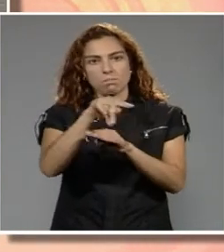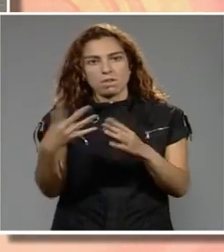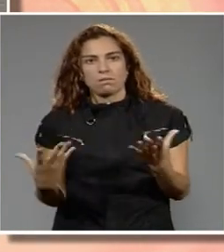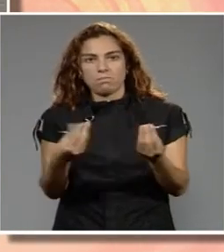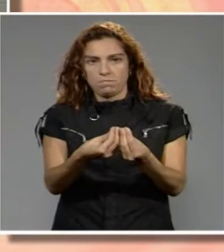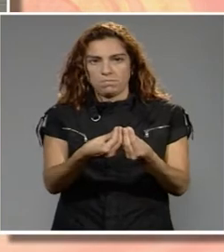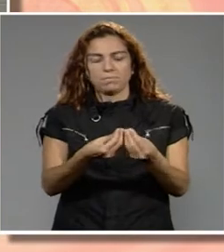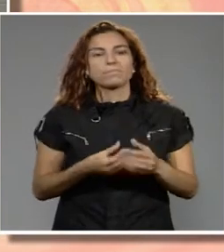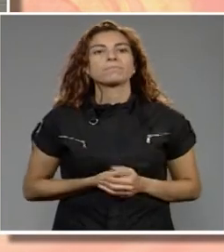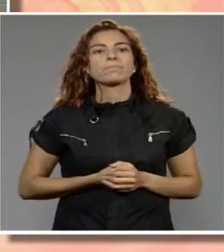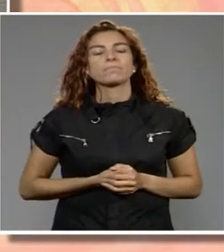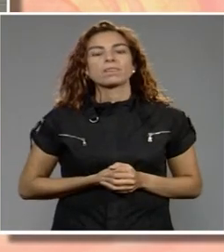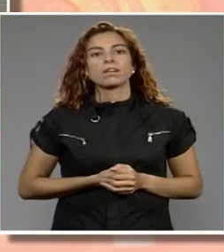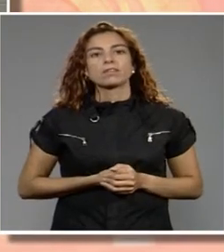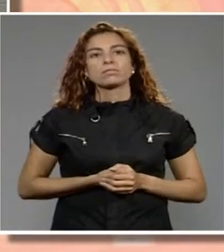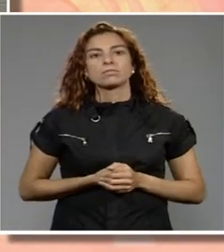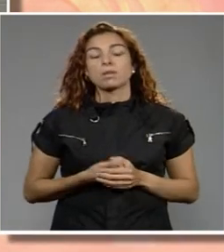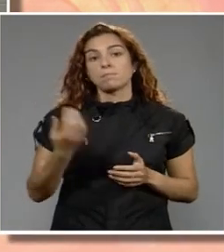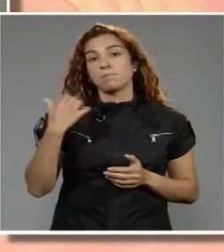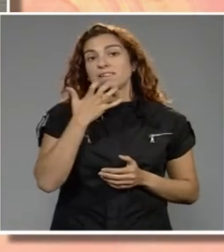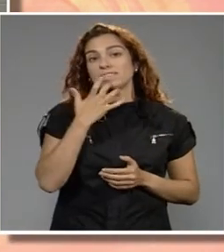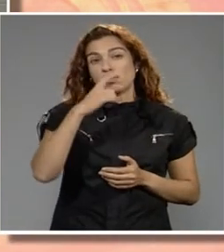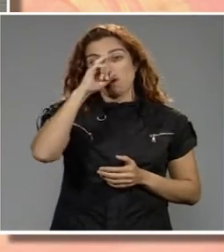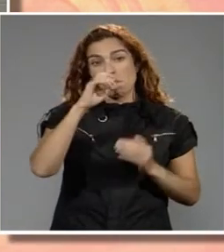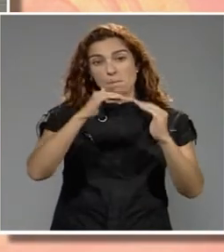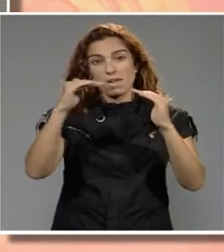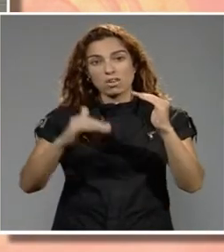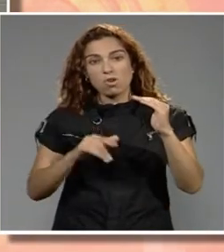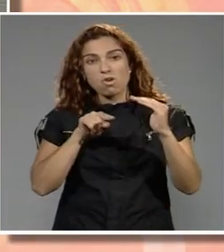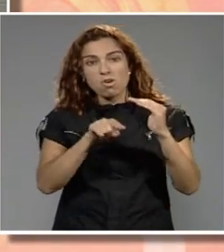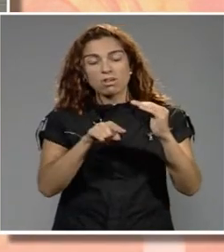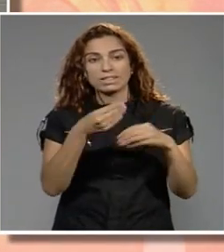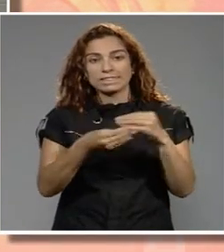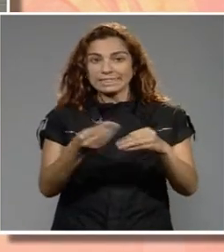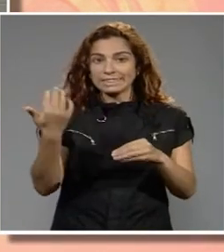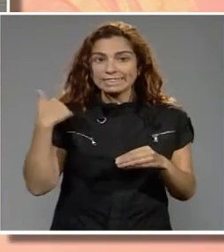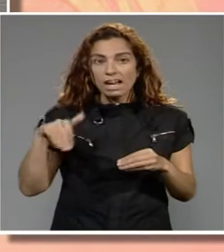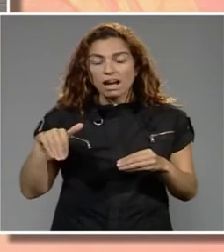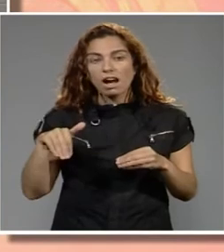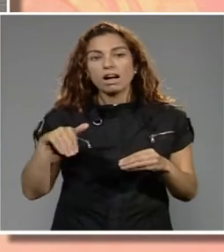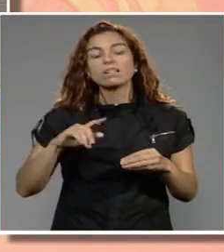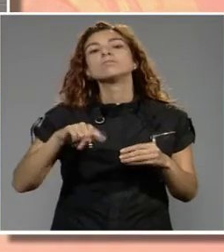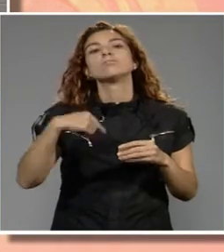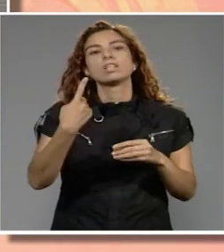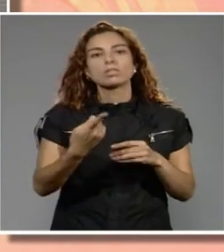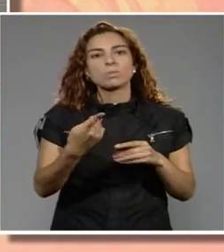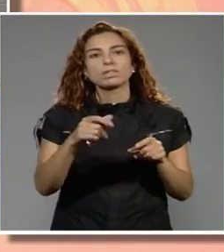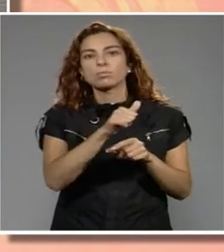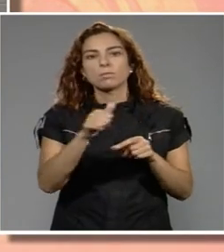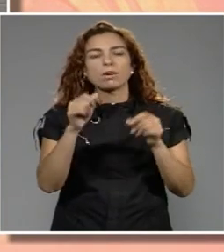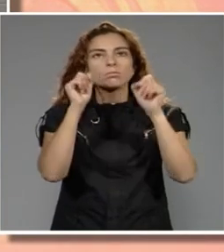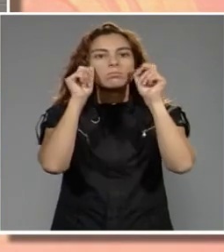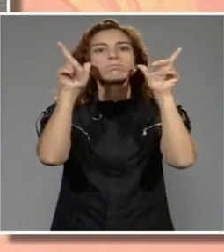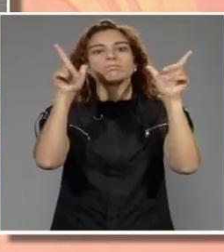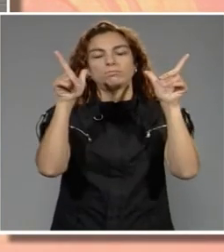possibilitat que el menor pugui reconèixer l'actuació, és a dir, el que està fent, l